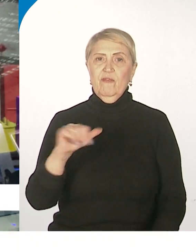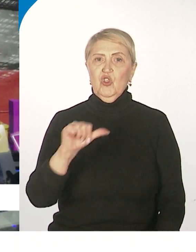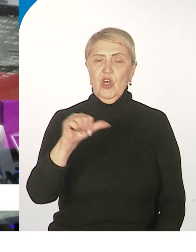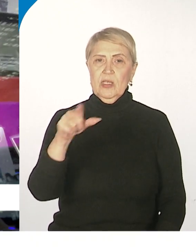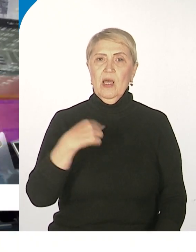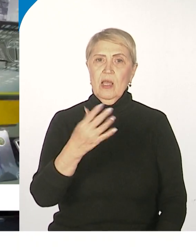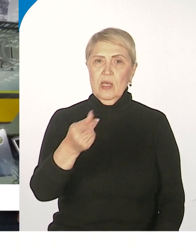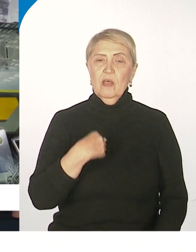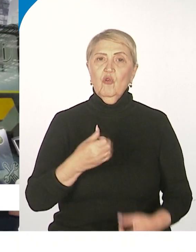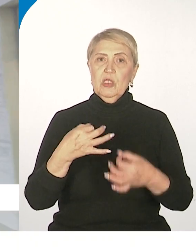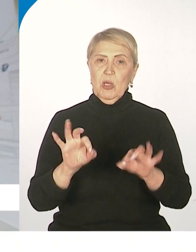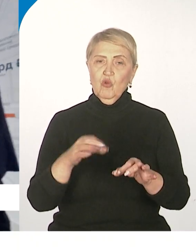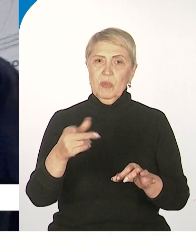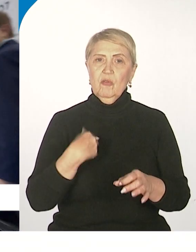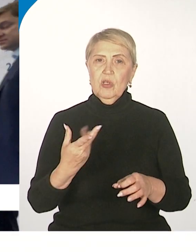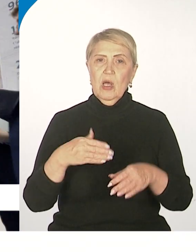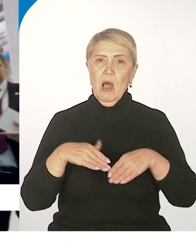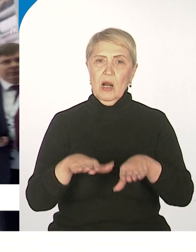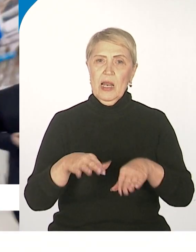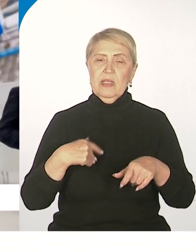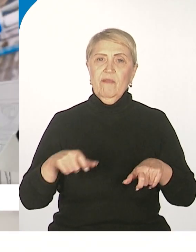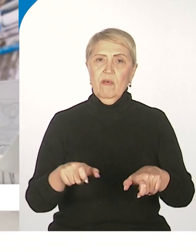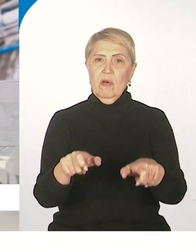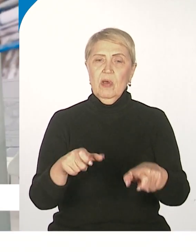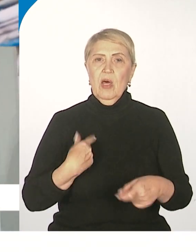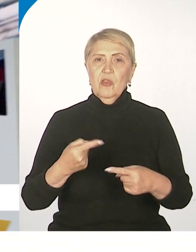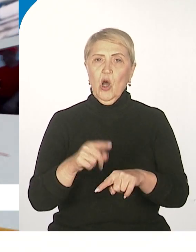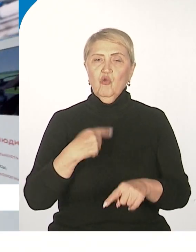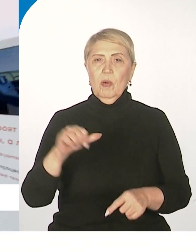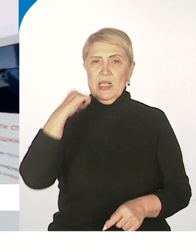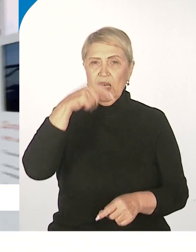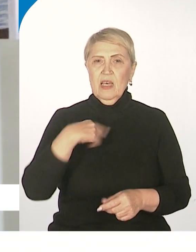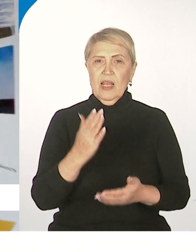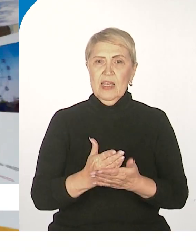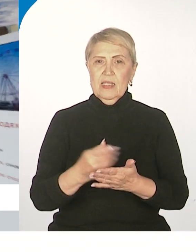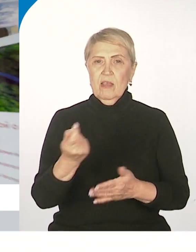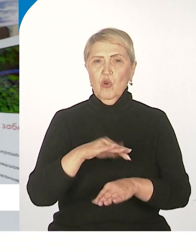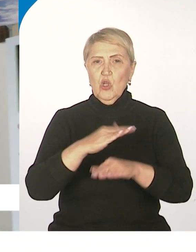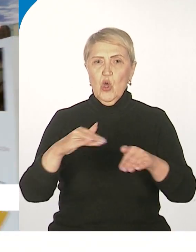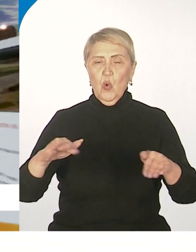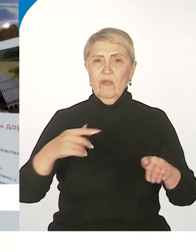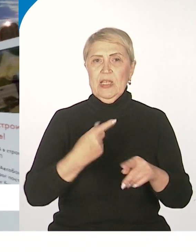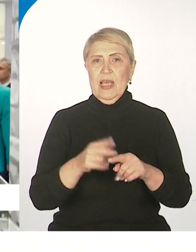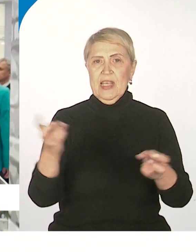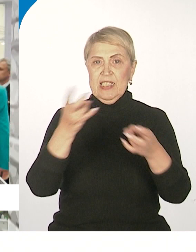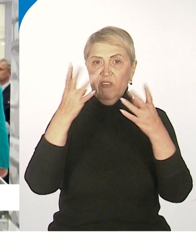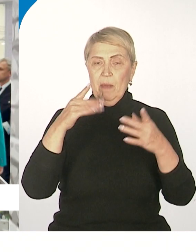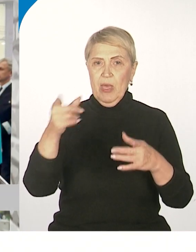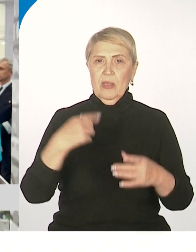поверхность обкатанных рельсов, на которых с годами образовались неровности и мелкие дефекты. Это современные, уже